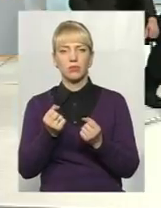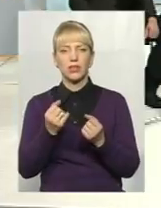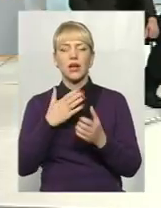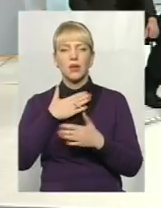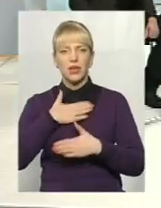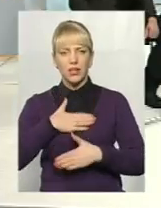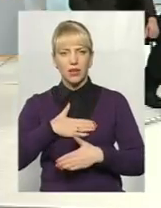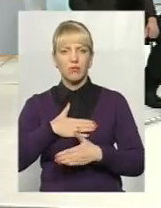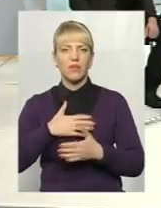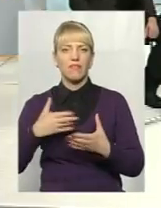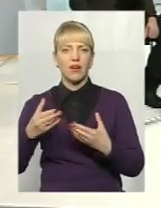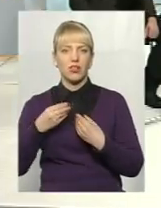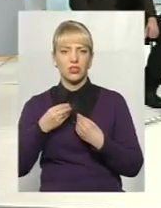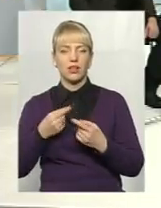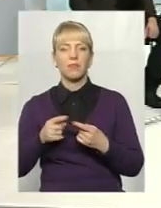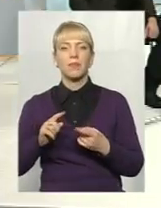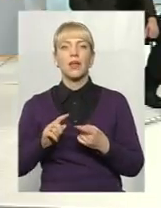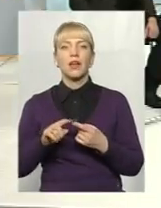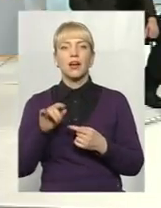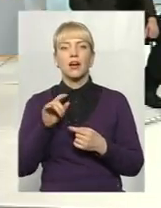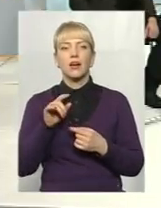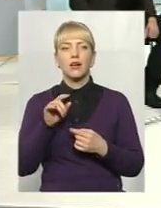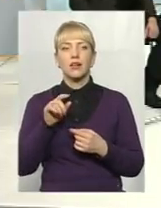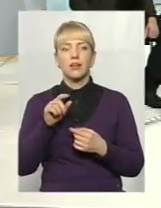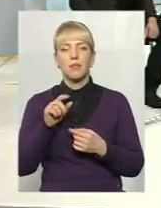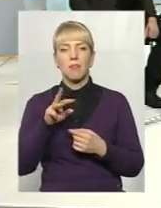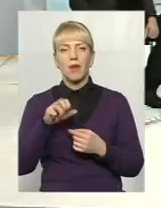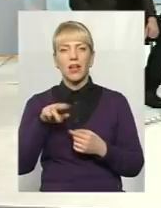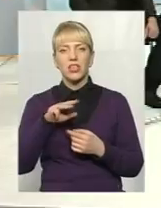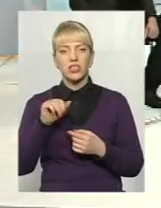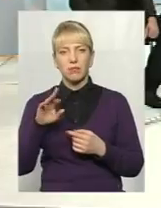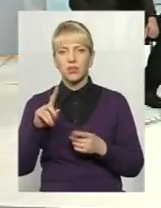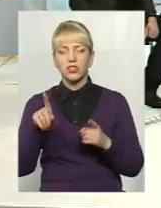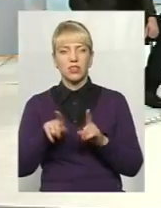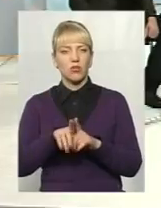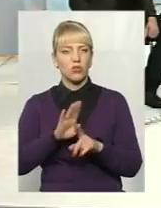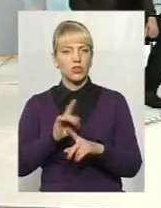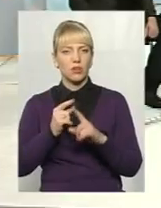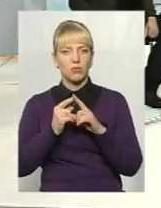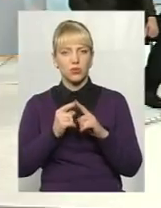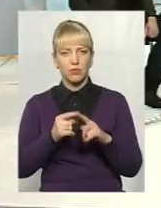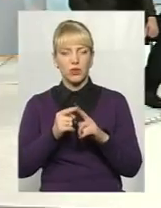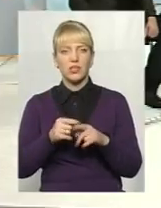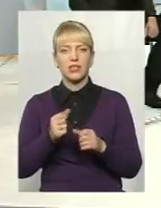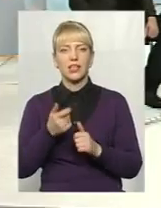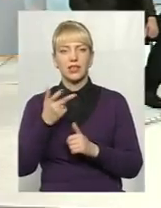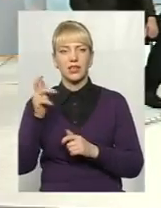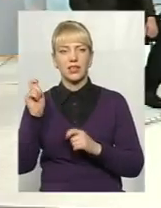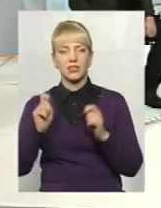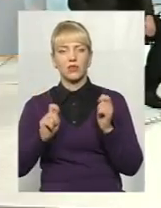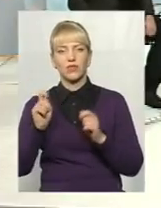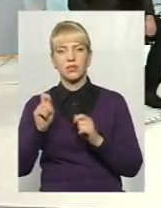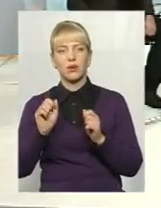Олеже Григоровичу, Межибіж теж не поступається кількістю фестивалів, може,